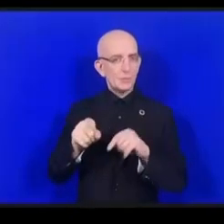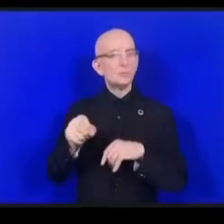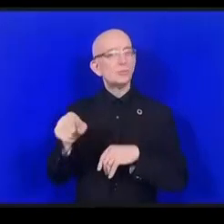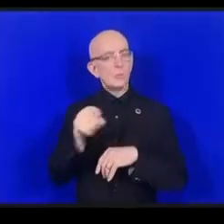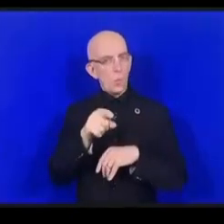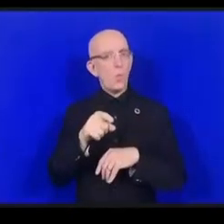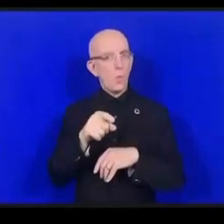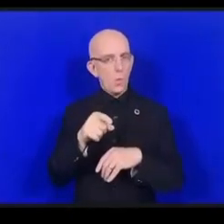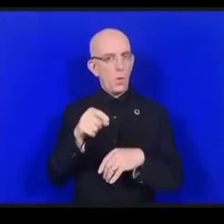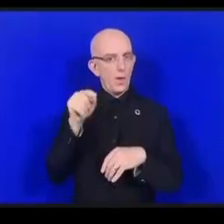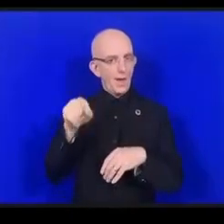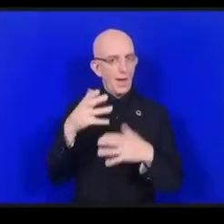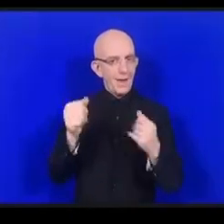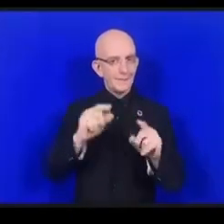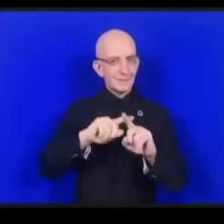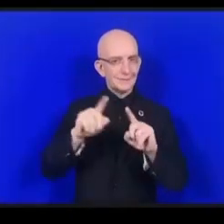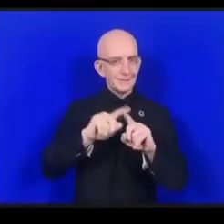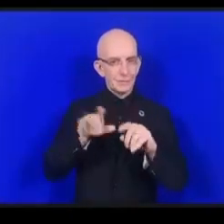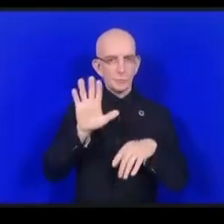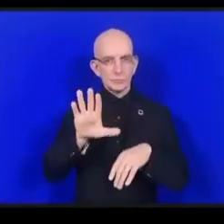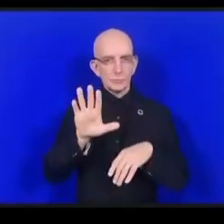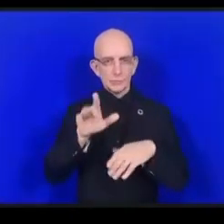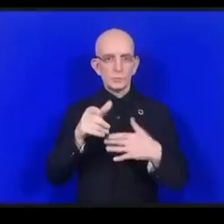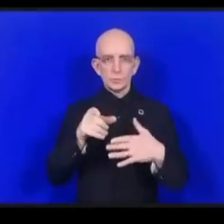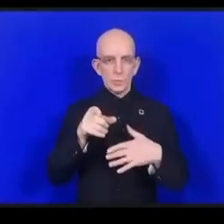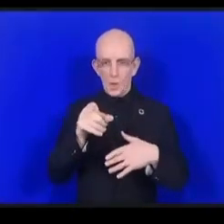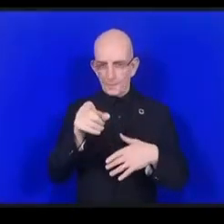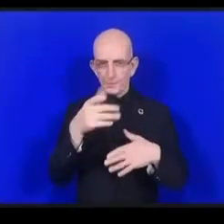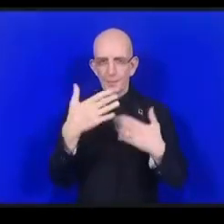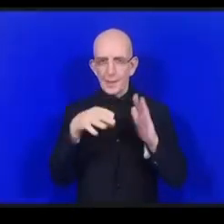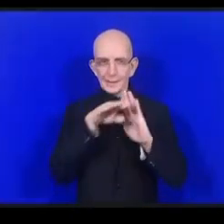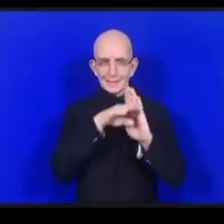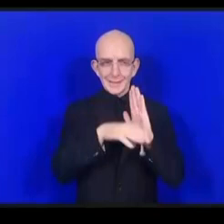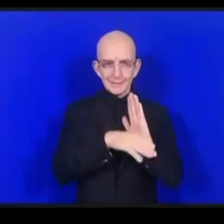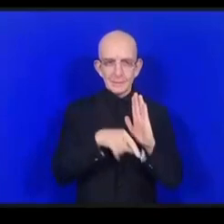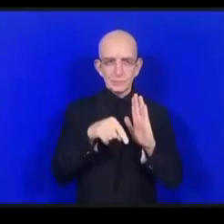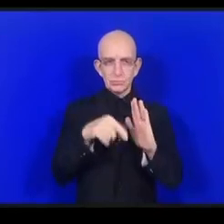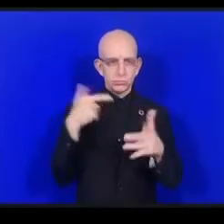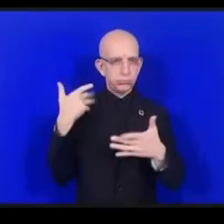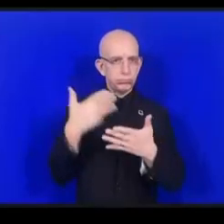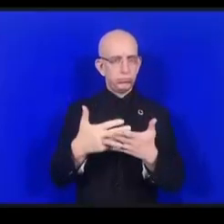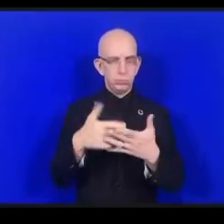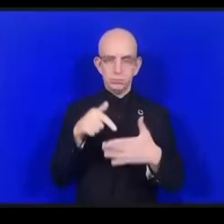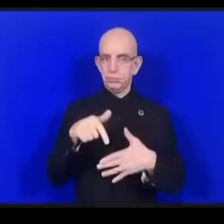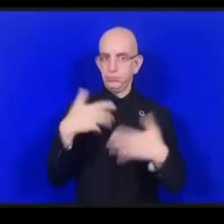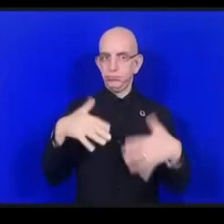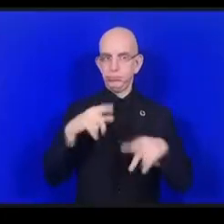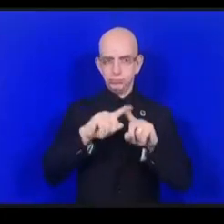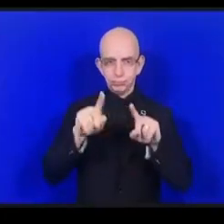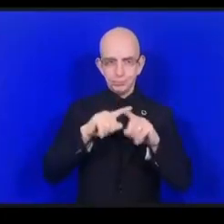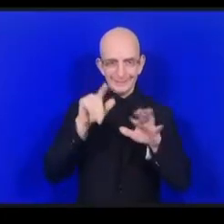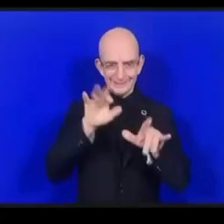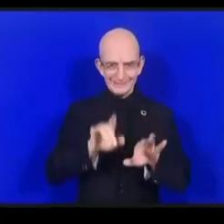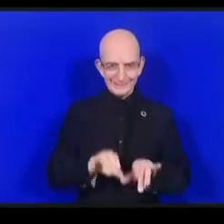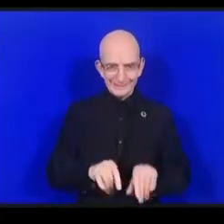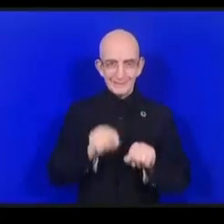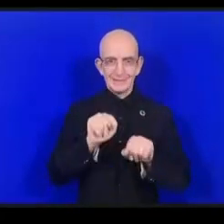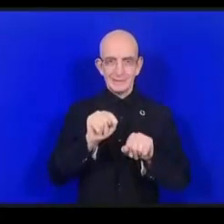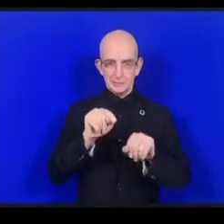إدارة هذا التصميم المعقد لدينا أفكار فيما يتعلق بالذكاء